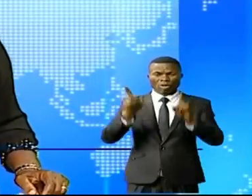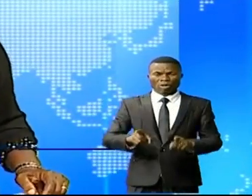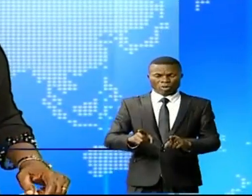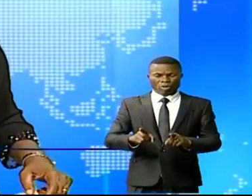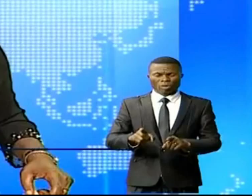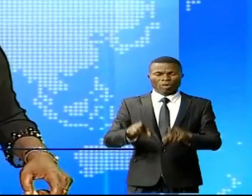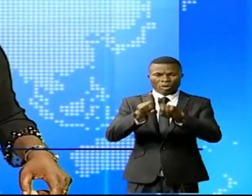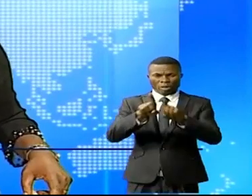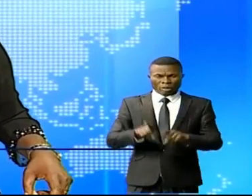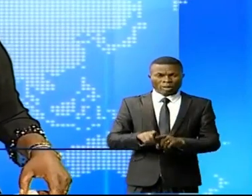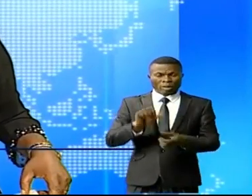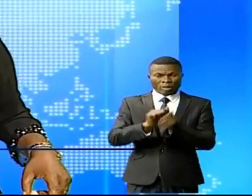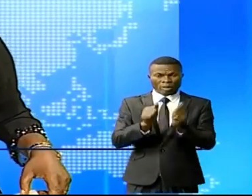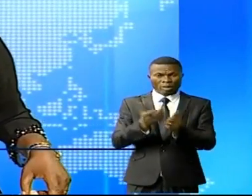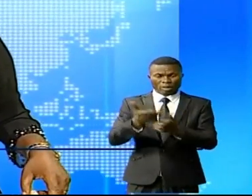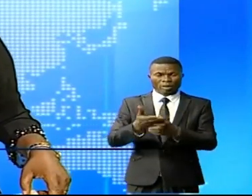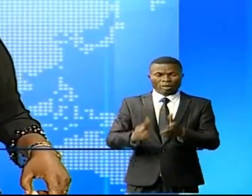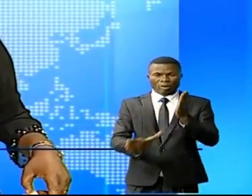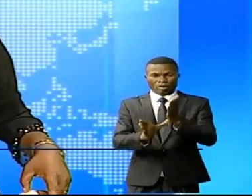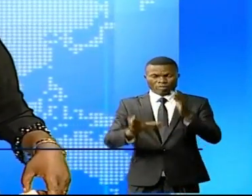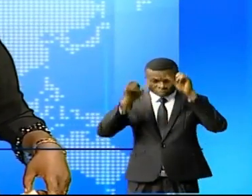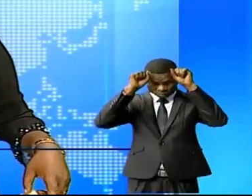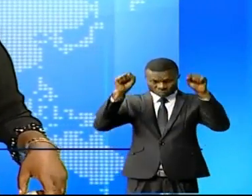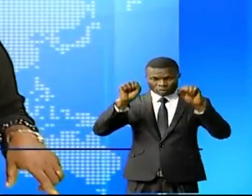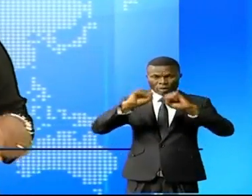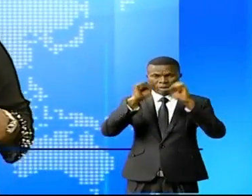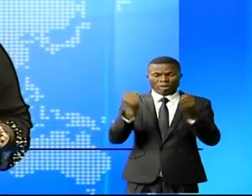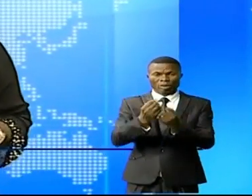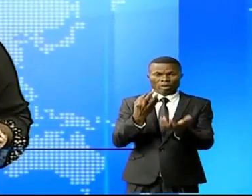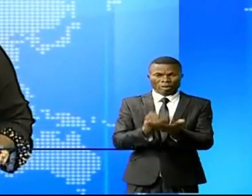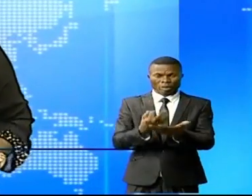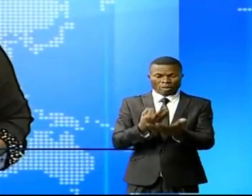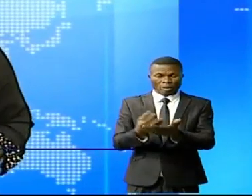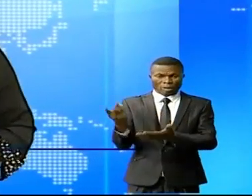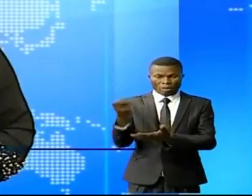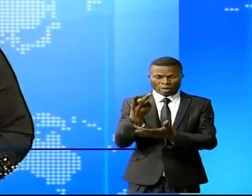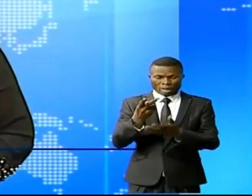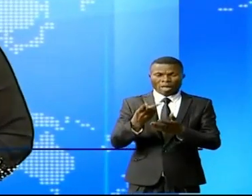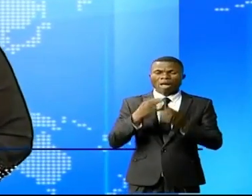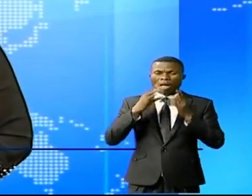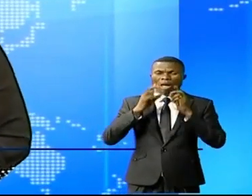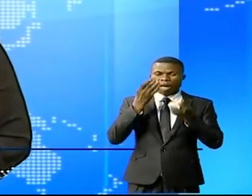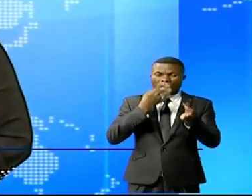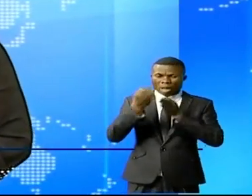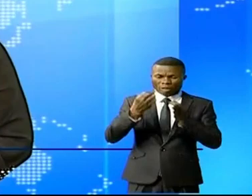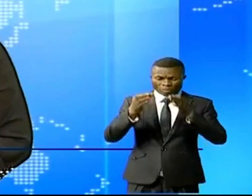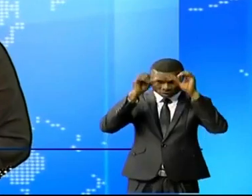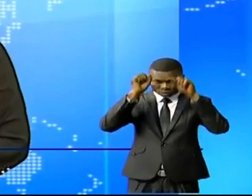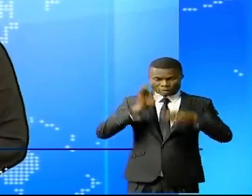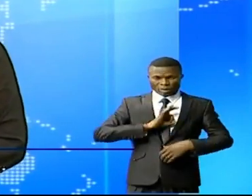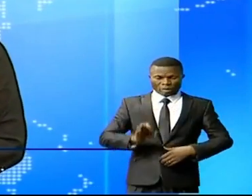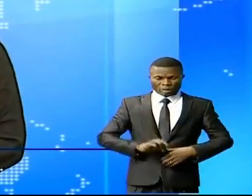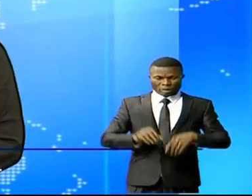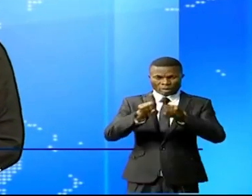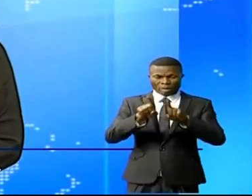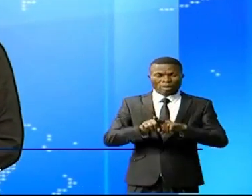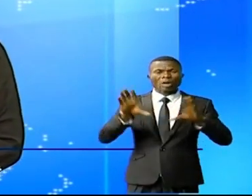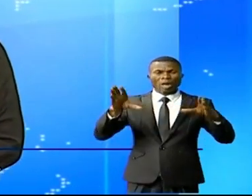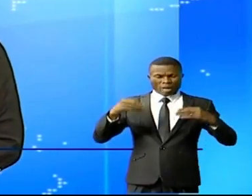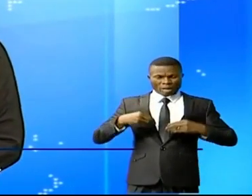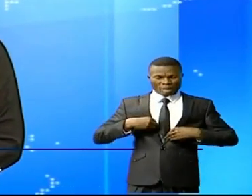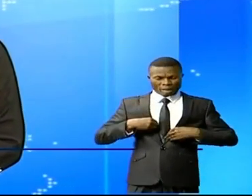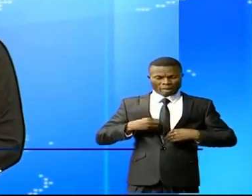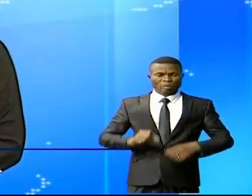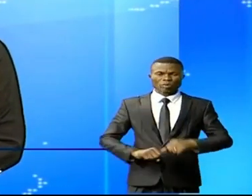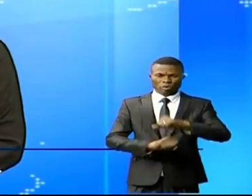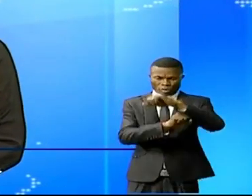et Sergi Pimenta, vice-président de la Société financière, l'ont confirmé au président de la République, Félix Antoine Tshisekedi,